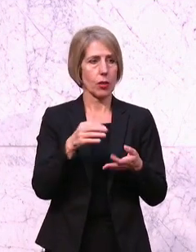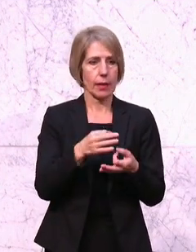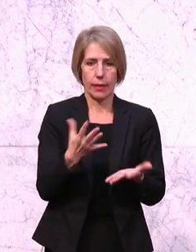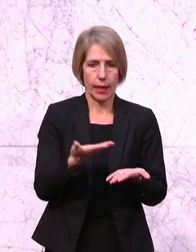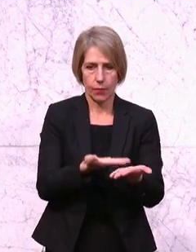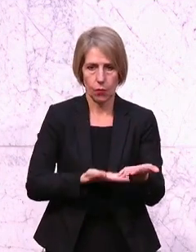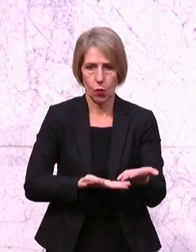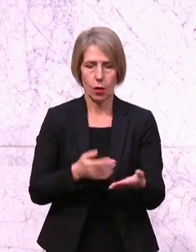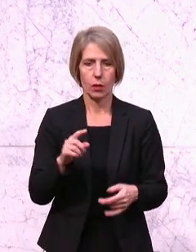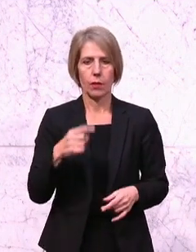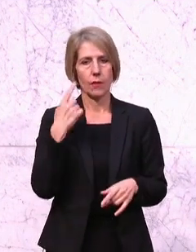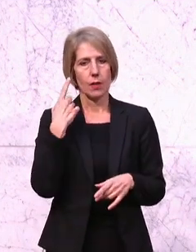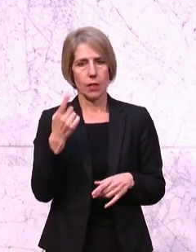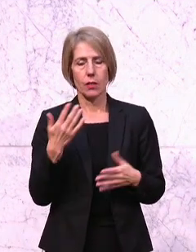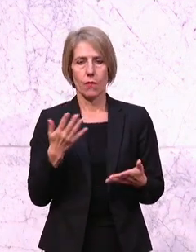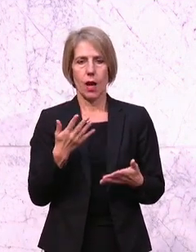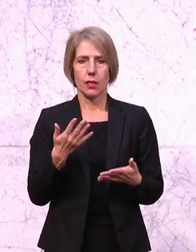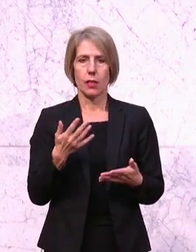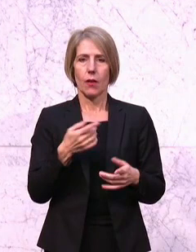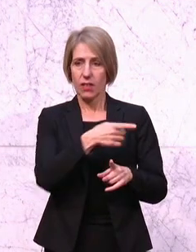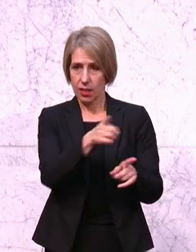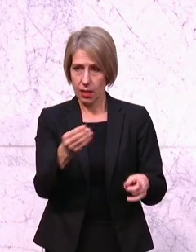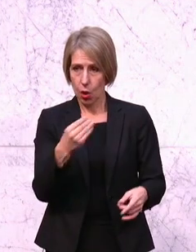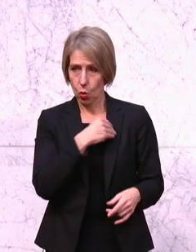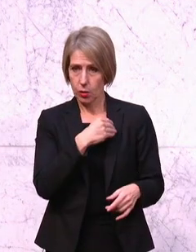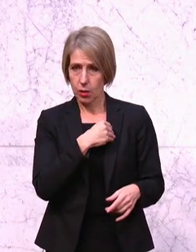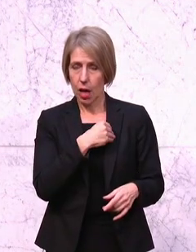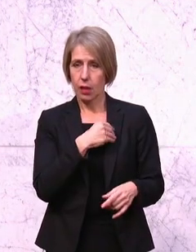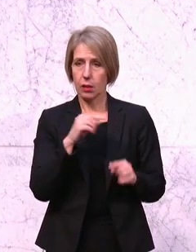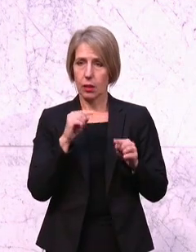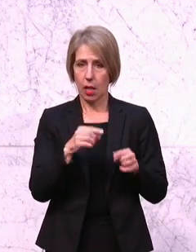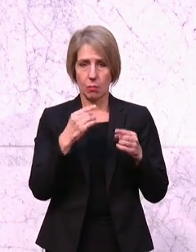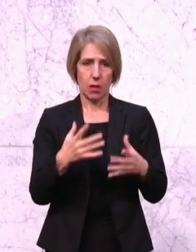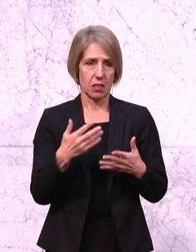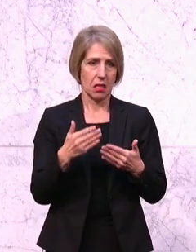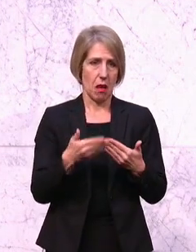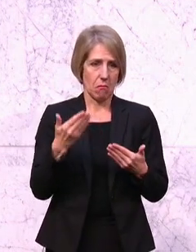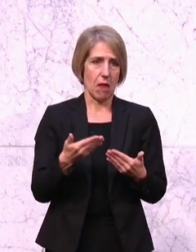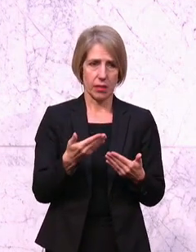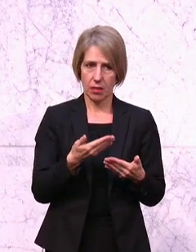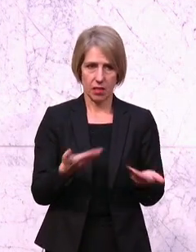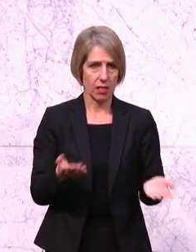dann dass wir nichts mehr glauben, was sie uns sagt, weil das passiert meistens nie in diesem Land.